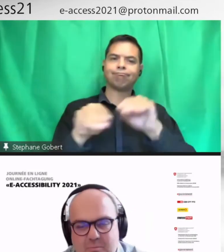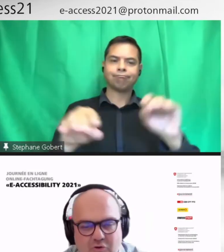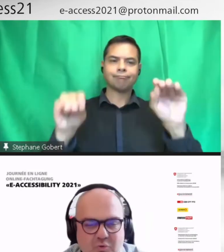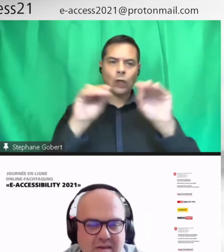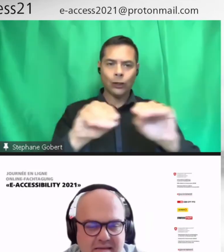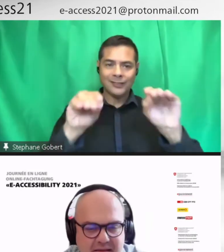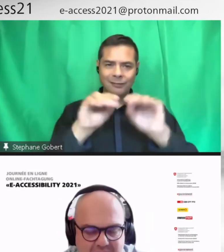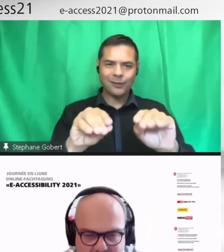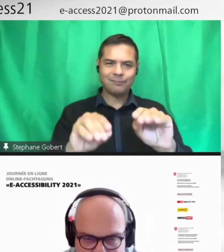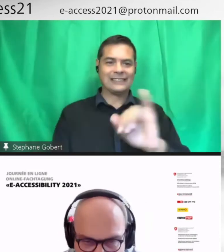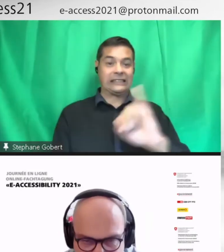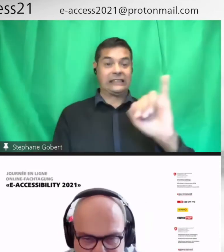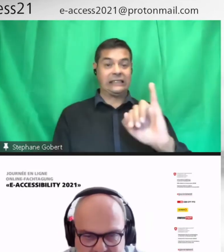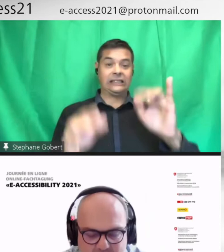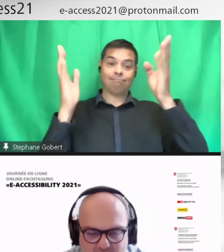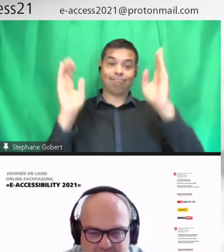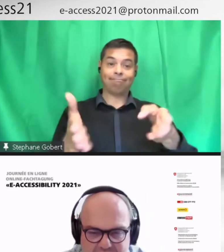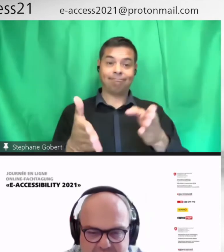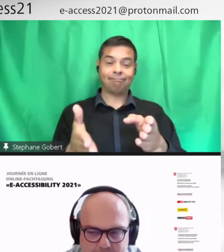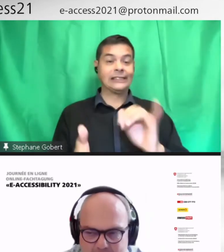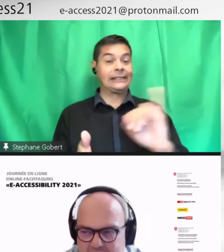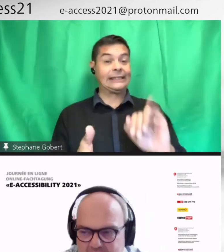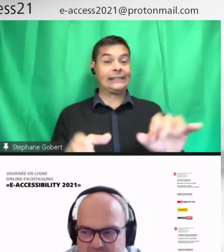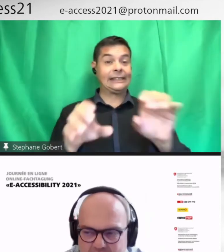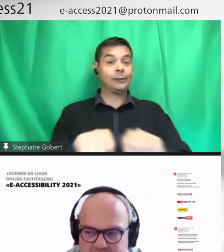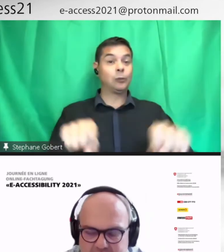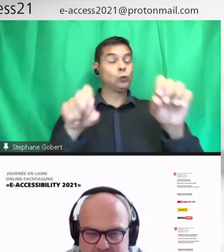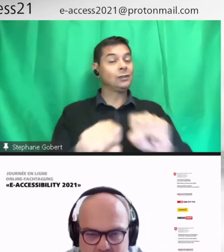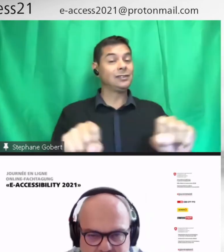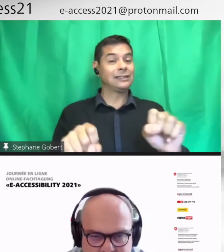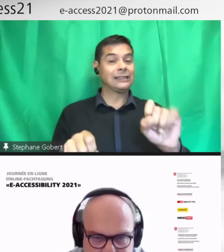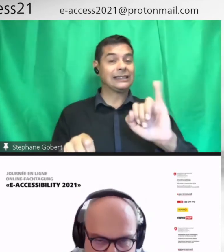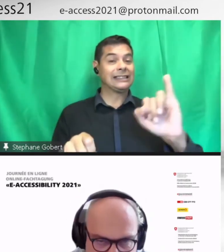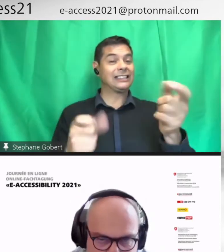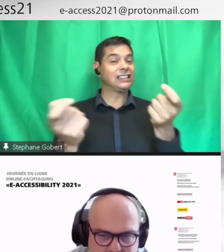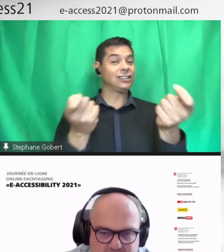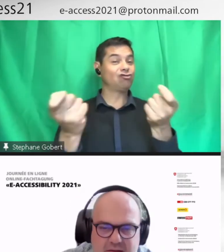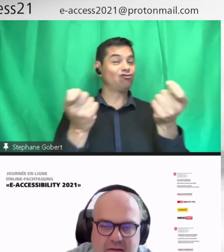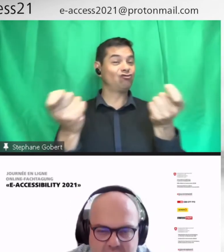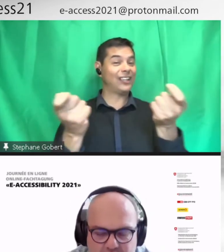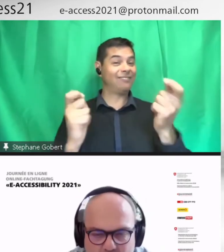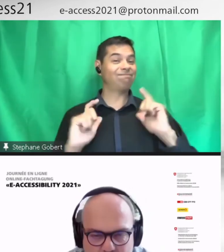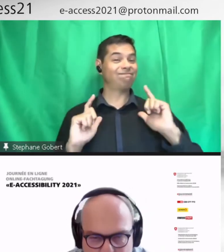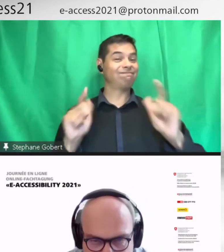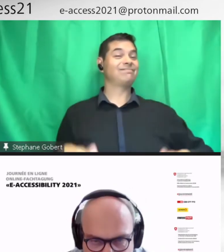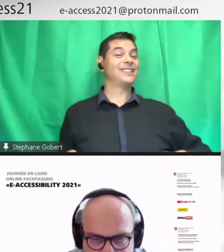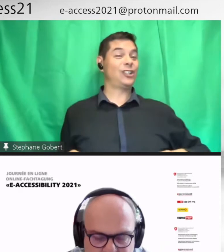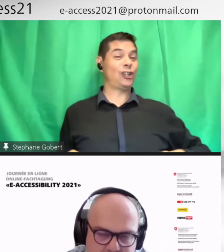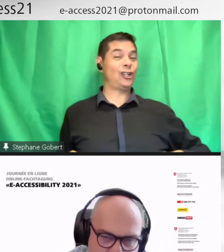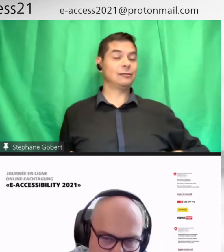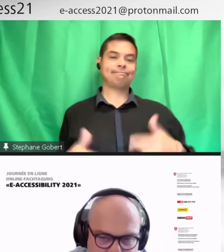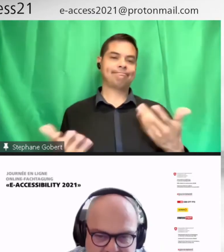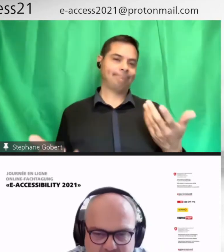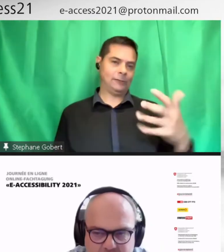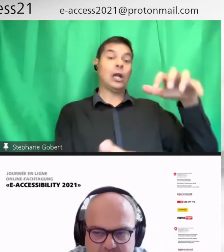produisent et puis qui tirent un peu les ficelles. Donc là, on a d'un côté les cantons avec les